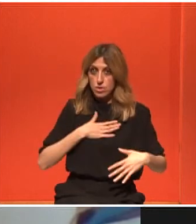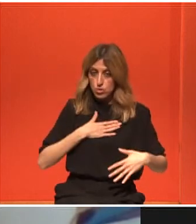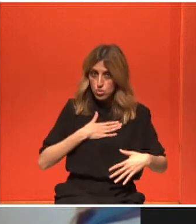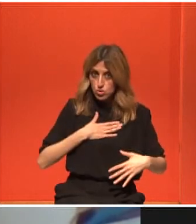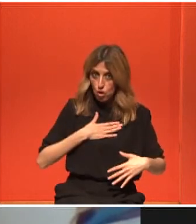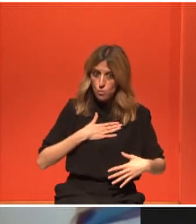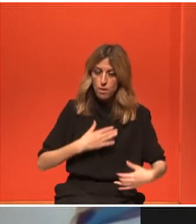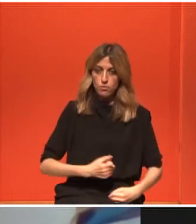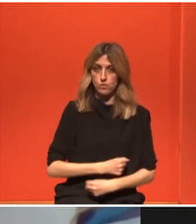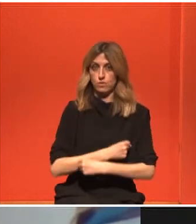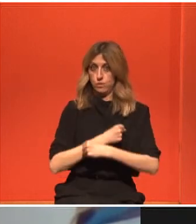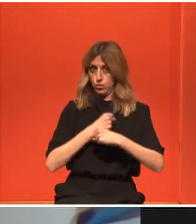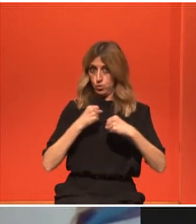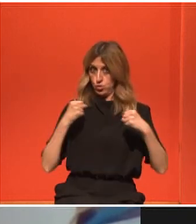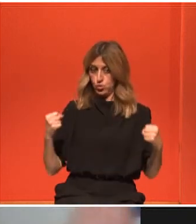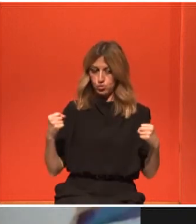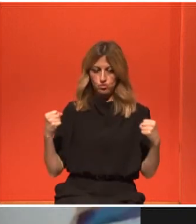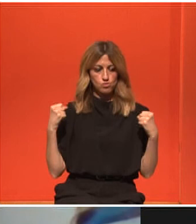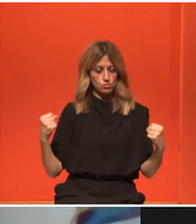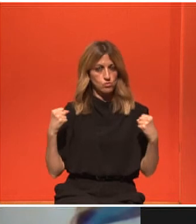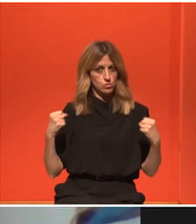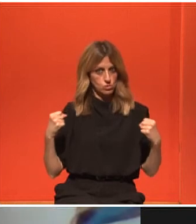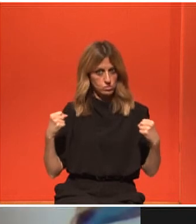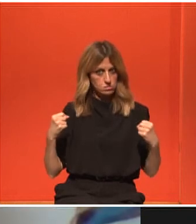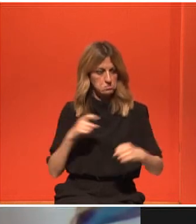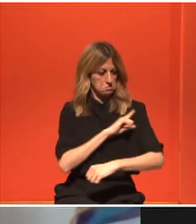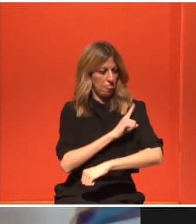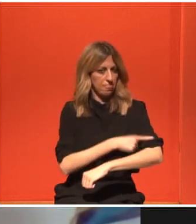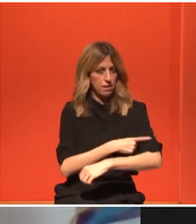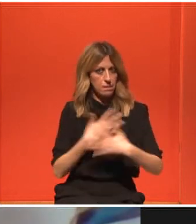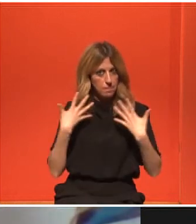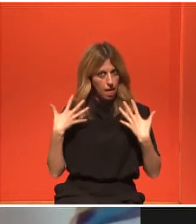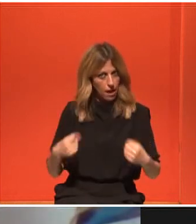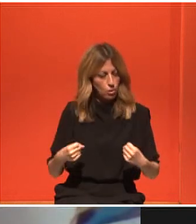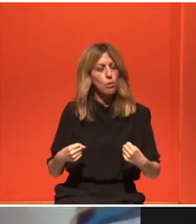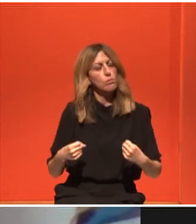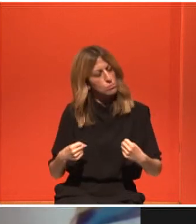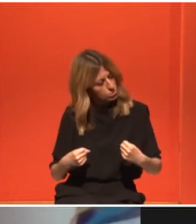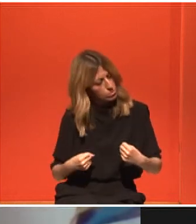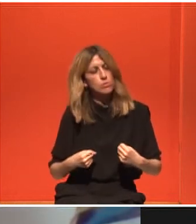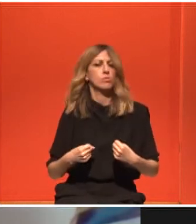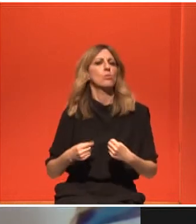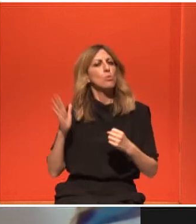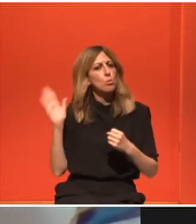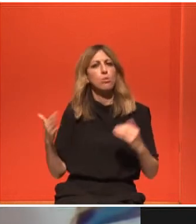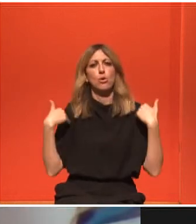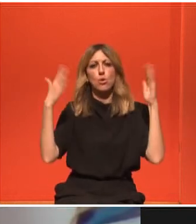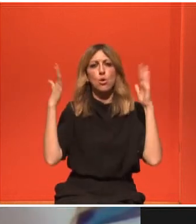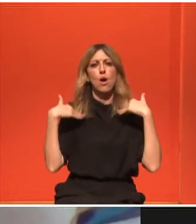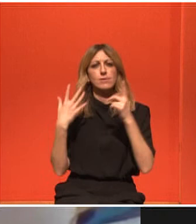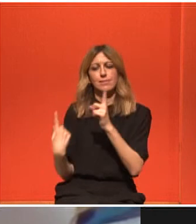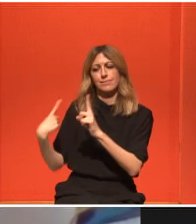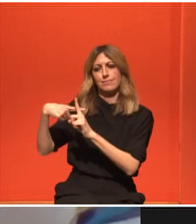θεραπευτική άσκηση. Άρα, μπορεί να ανέβει και το επίπεδο της φόρτισης που γίνεται μέσα από την άσκηση αυτή.